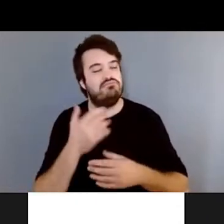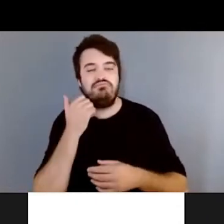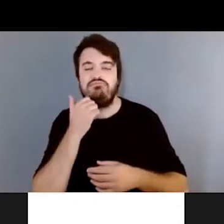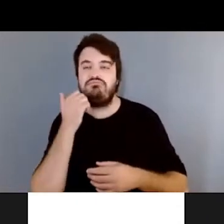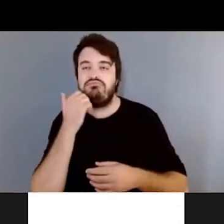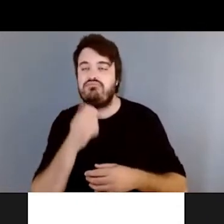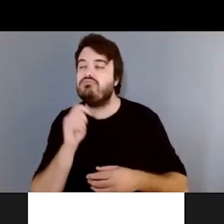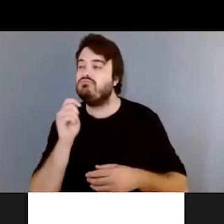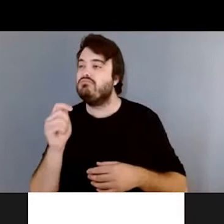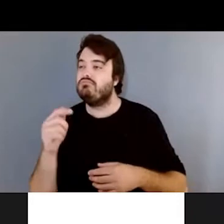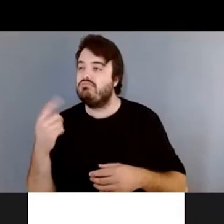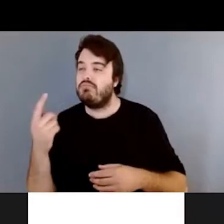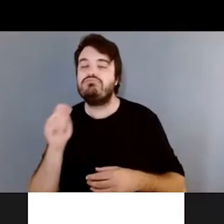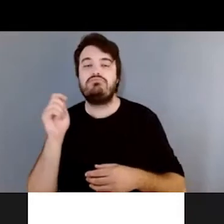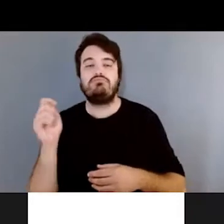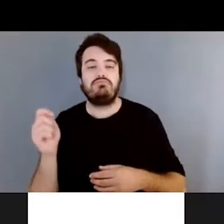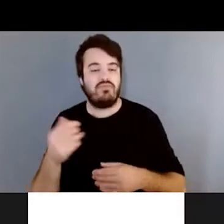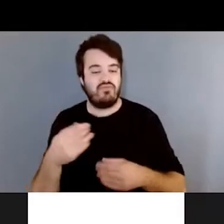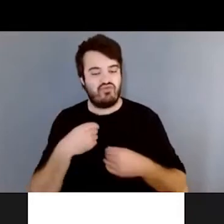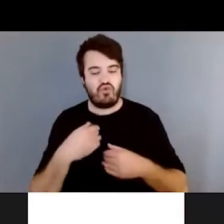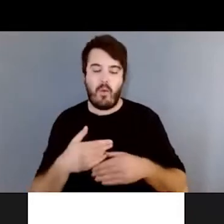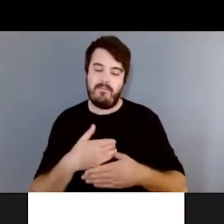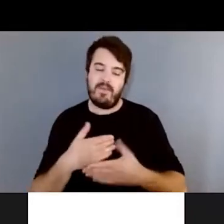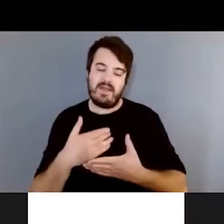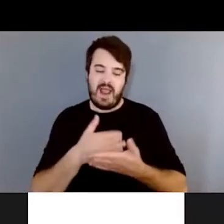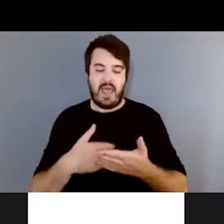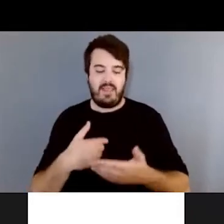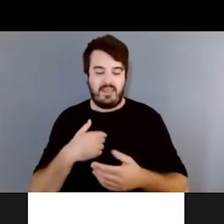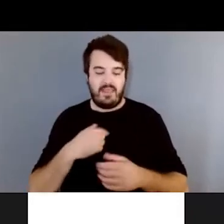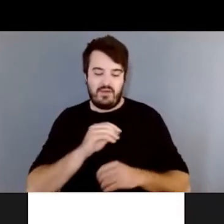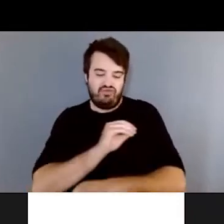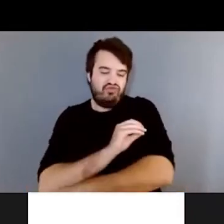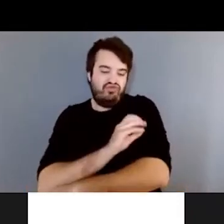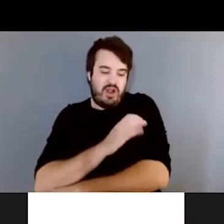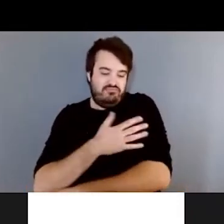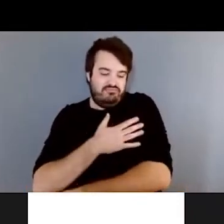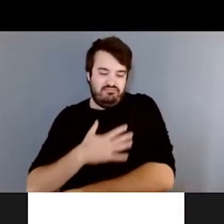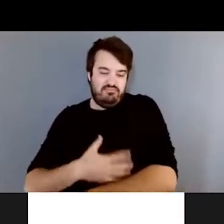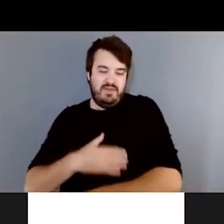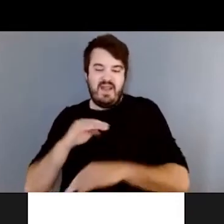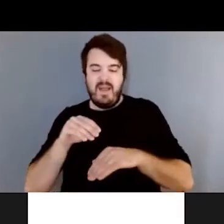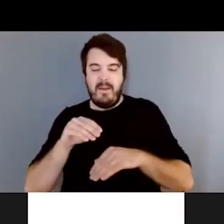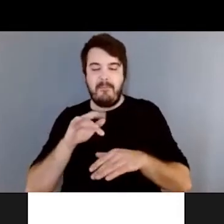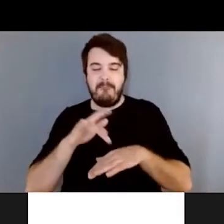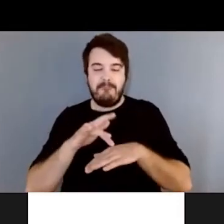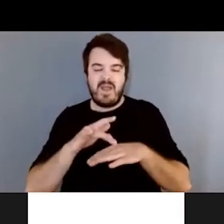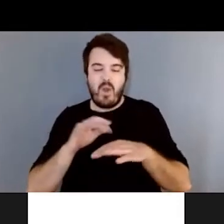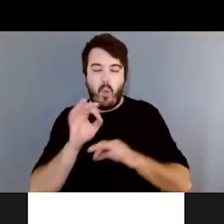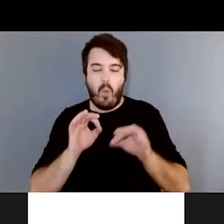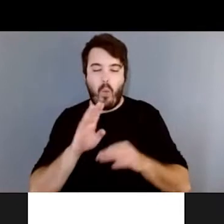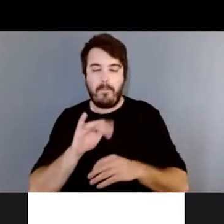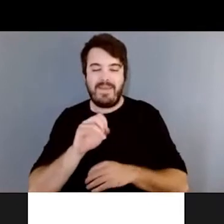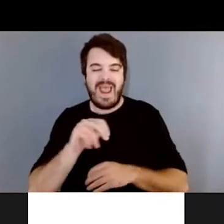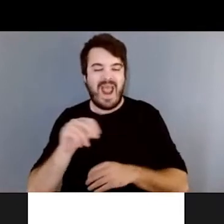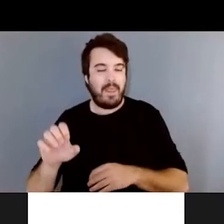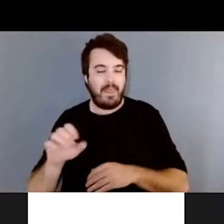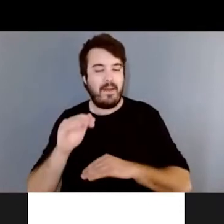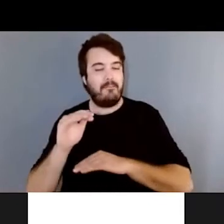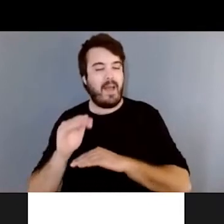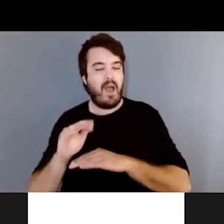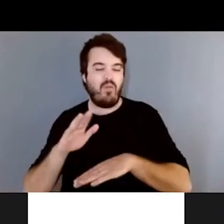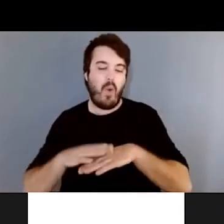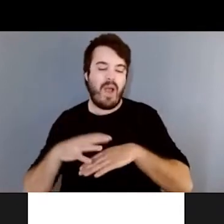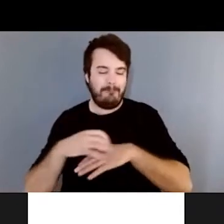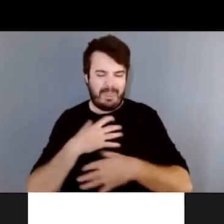comme ça. Ça garde notre charge microbienne basse. Moins de petites bibittes à l'intérieur.